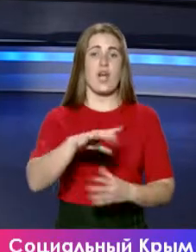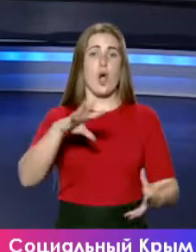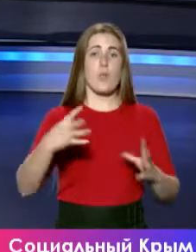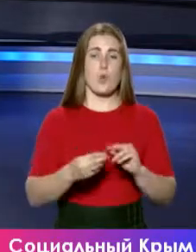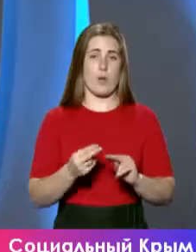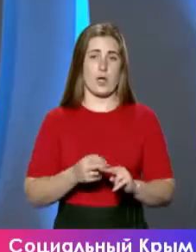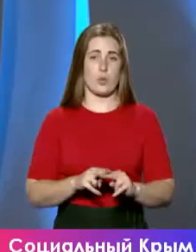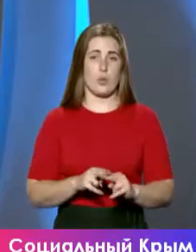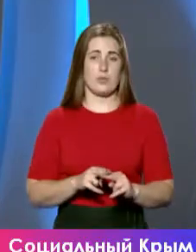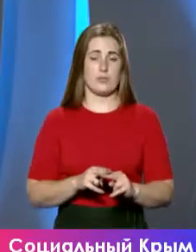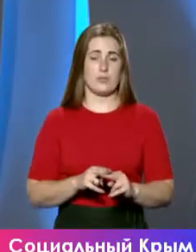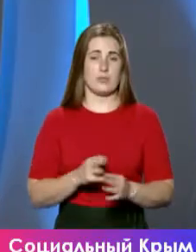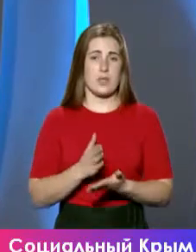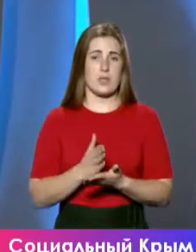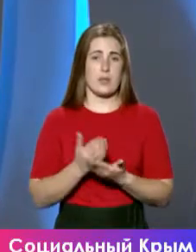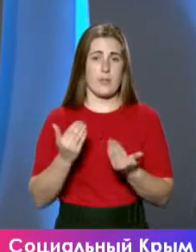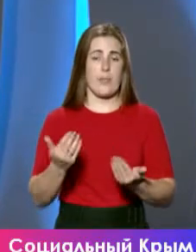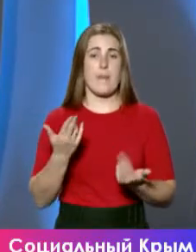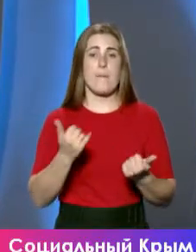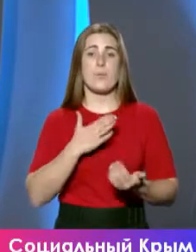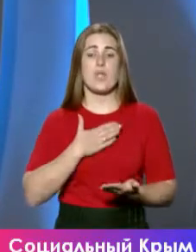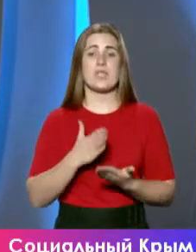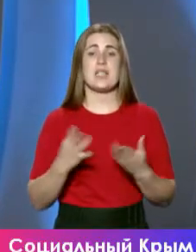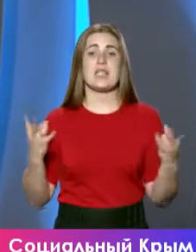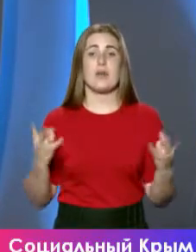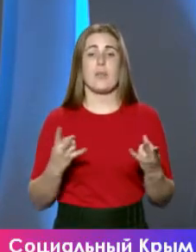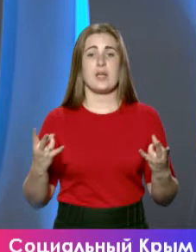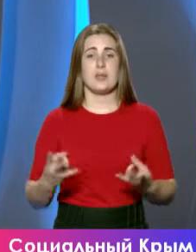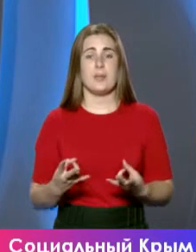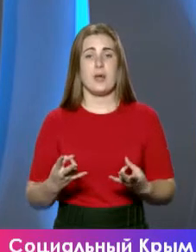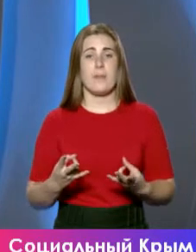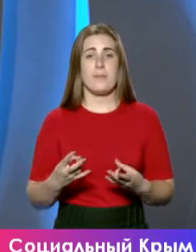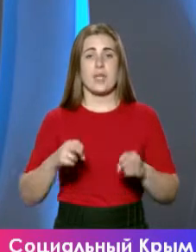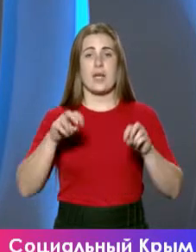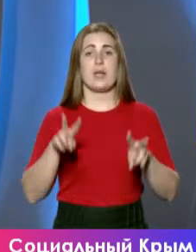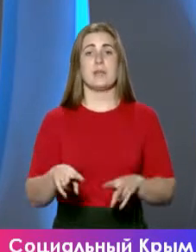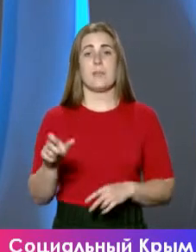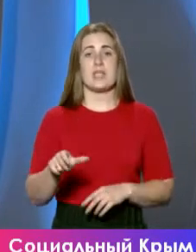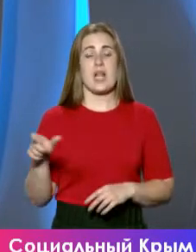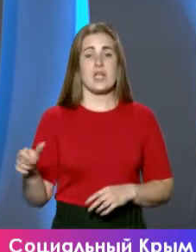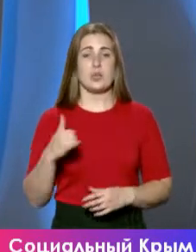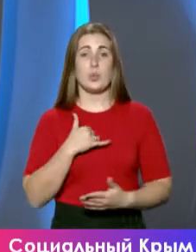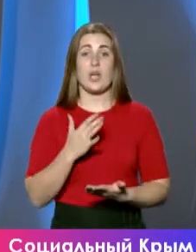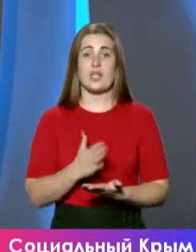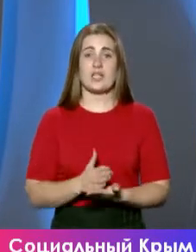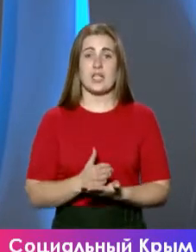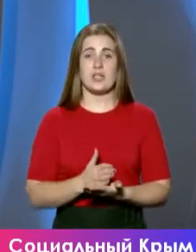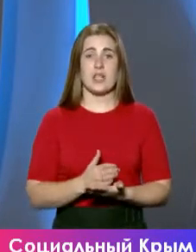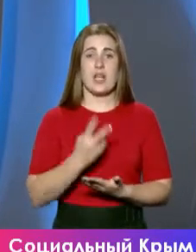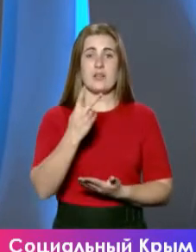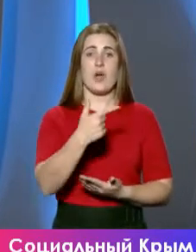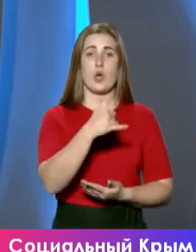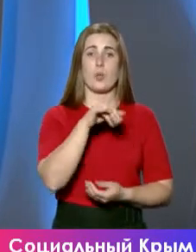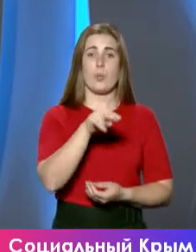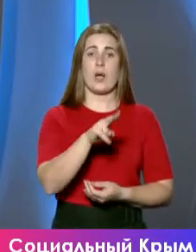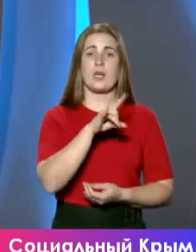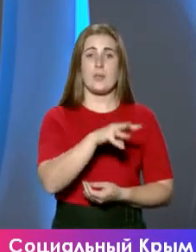в которых нуждаются жители полустров? нас есть необходимые специалисты. У нас есть, скажем так, два ГУПа. Это